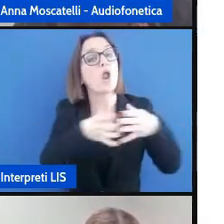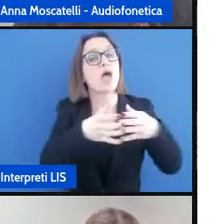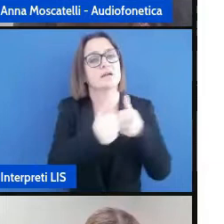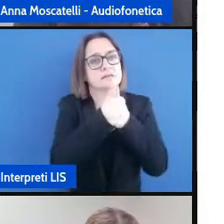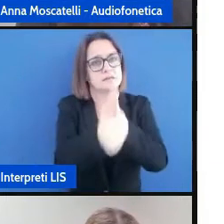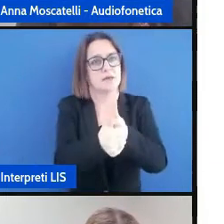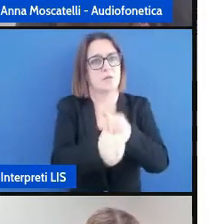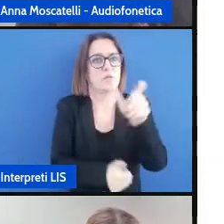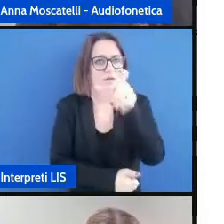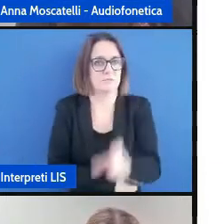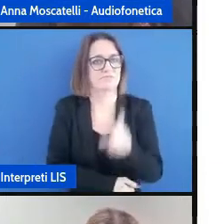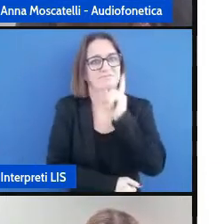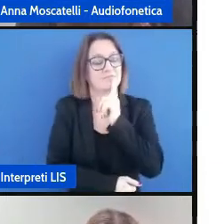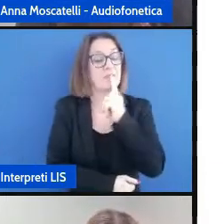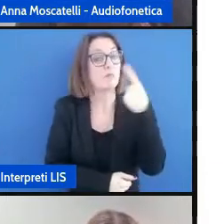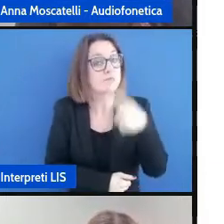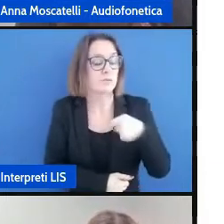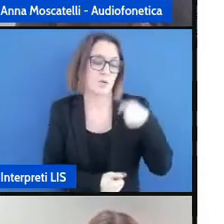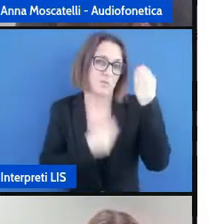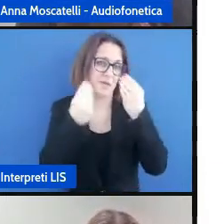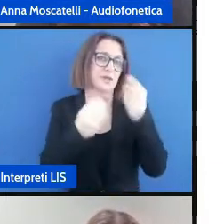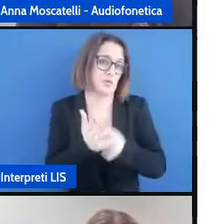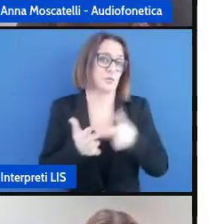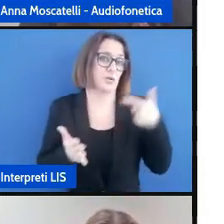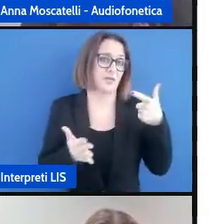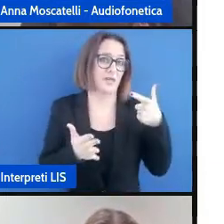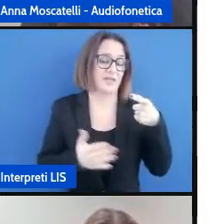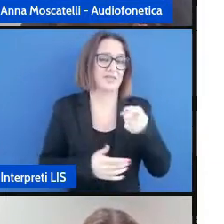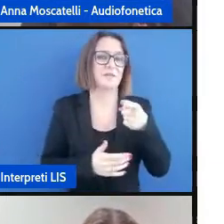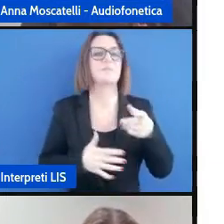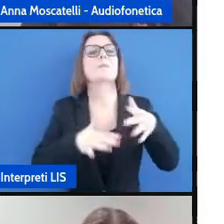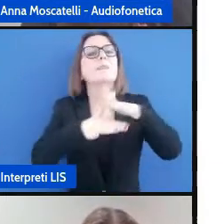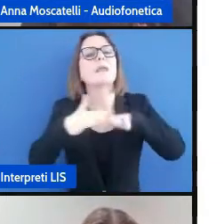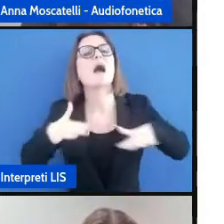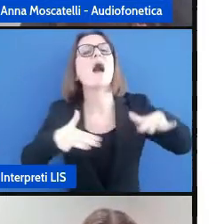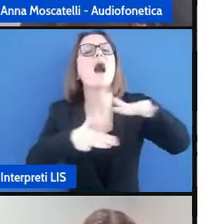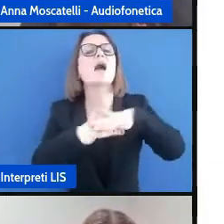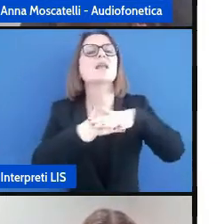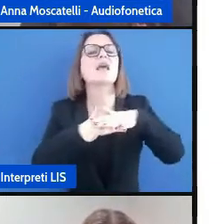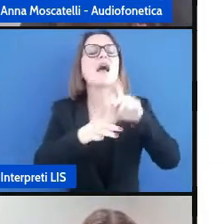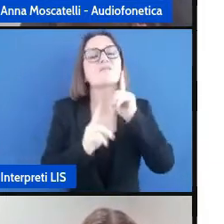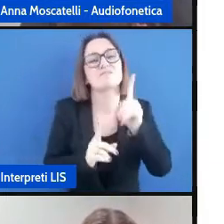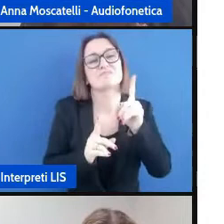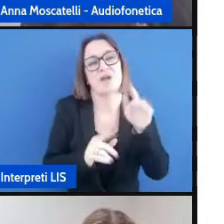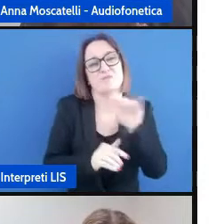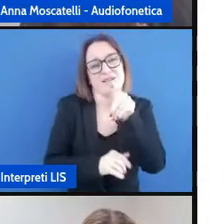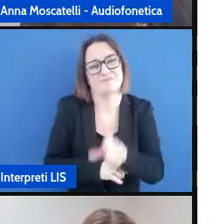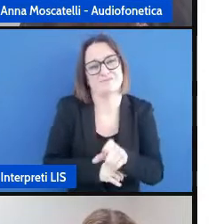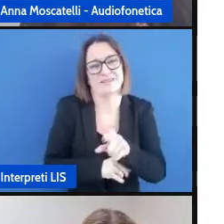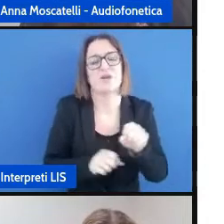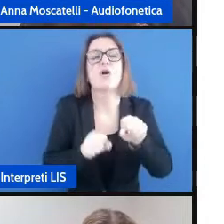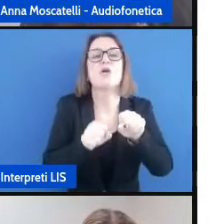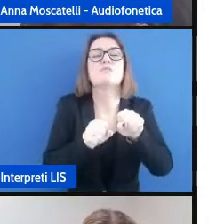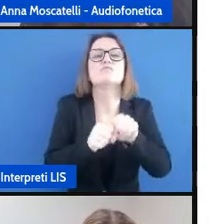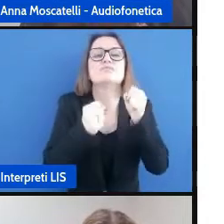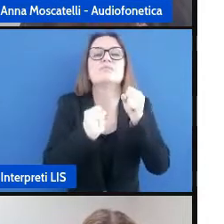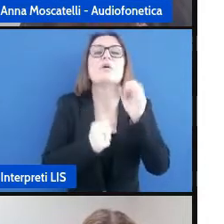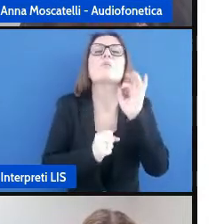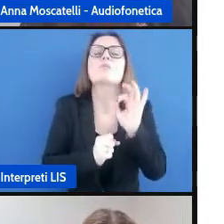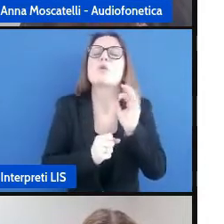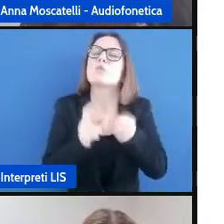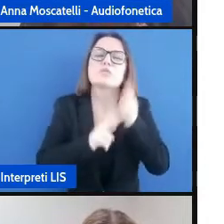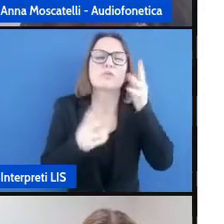molto importante ovviamente l'area di maggiore compromissione per un bimbo è proprio la comunicazione